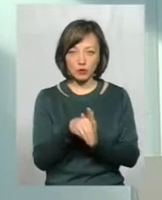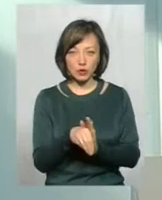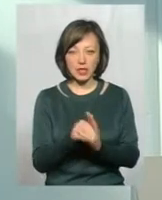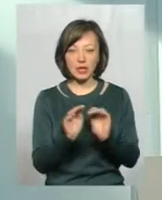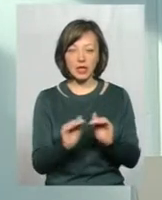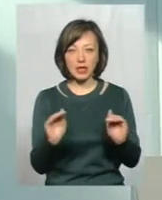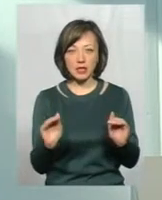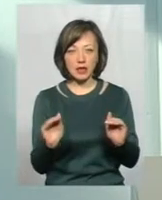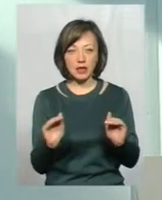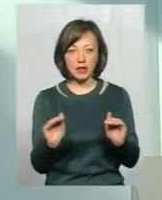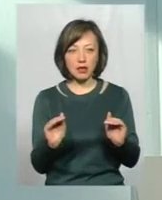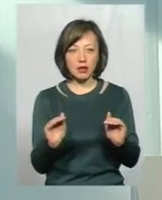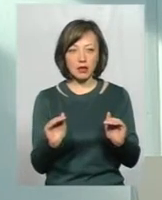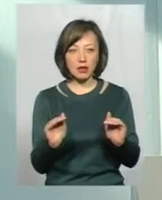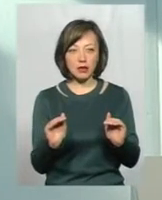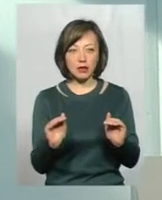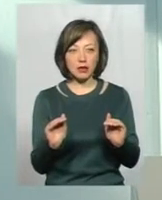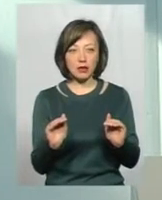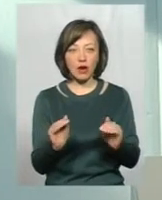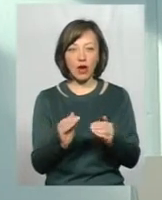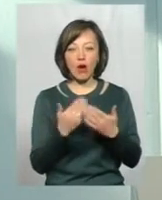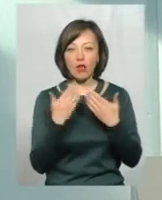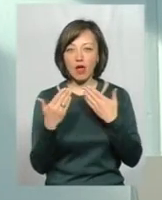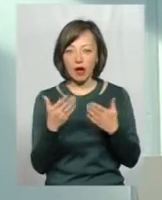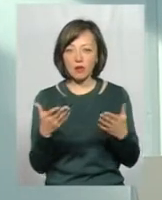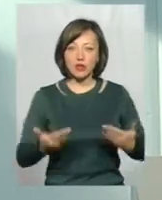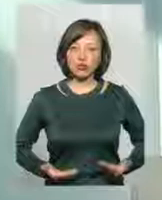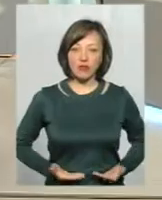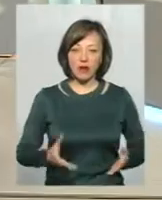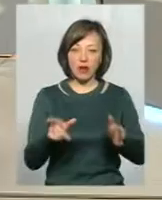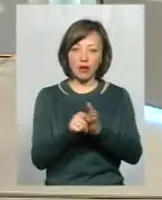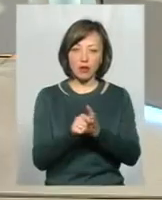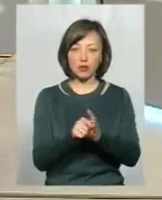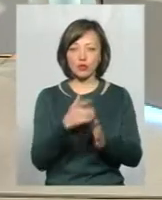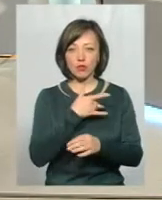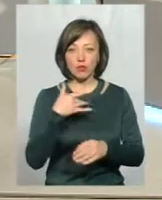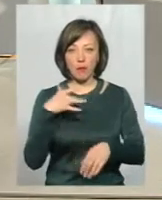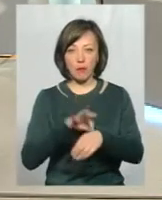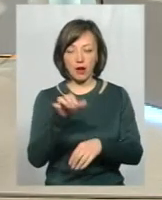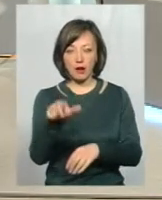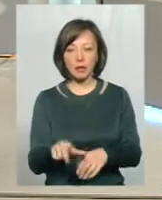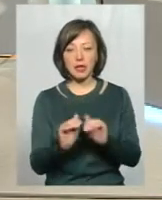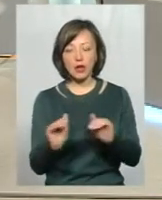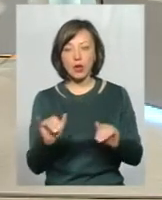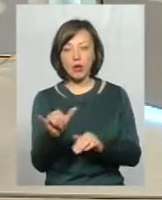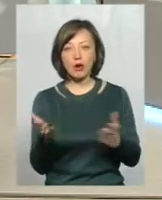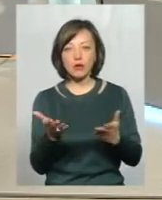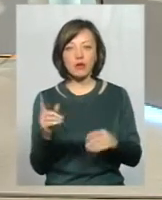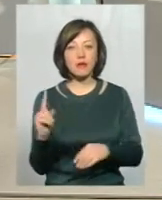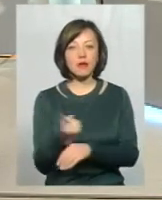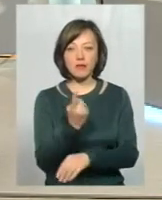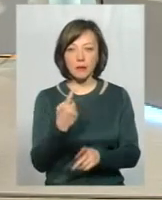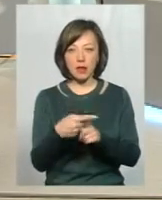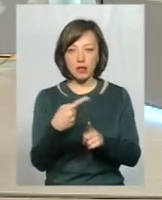це діти, які відносяться к групам різка, кінтактні, які проживають чи мають контакт з туберкулізним білим, діти, у котрих вперві